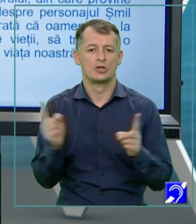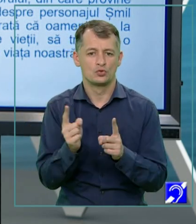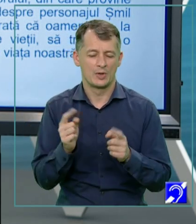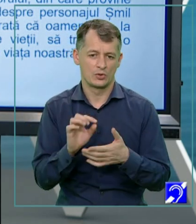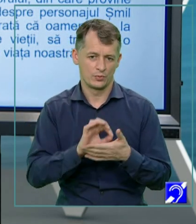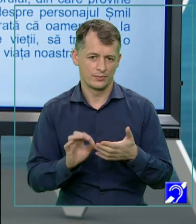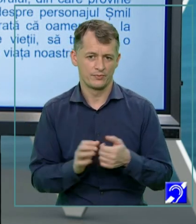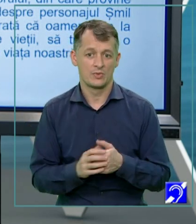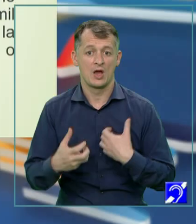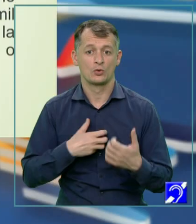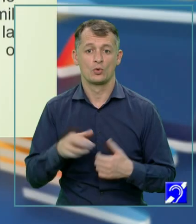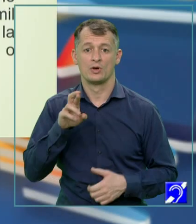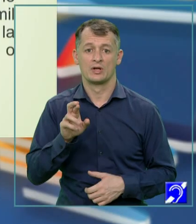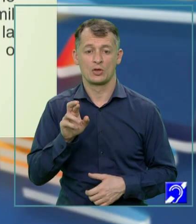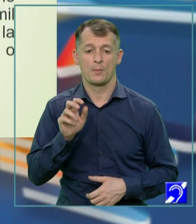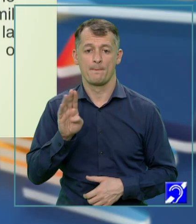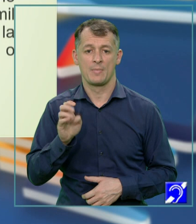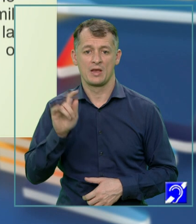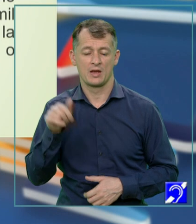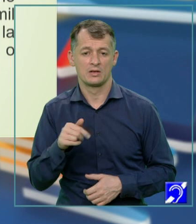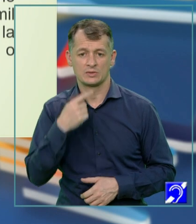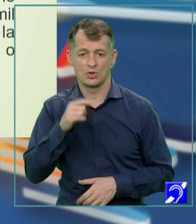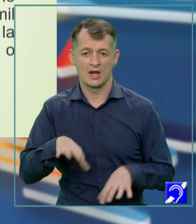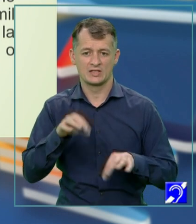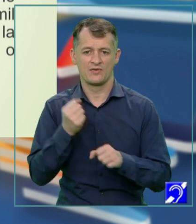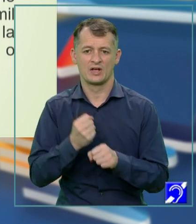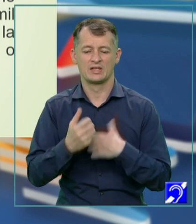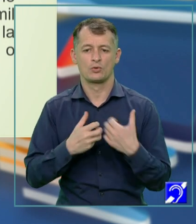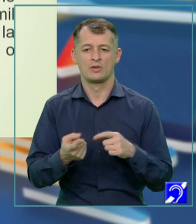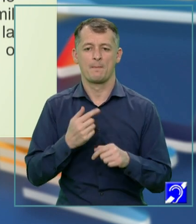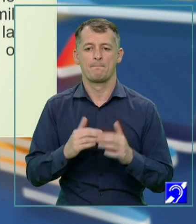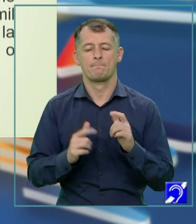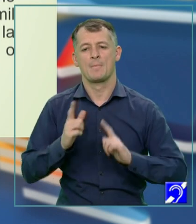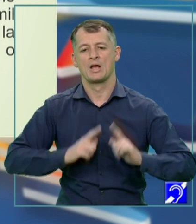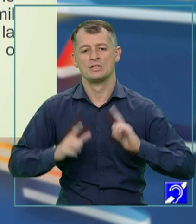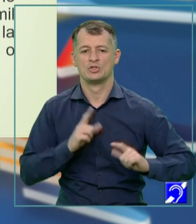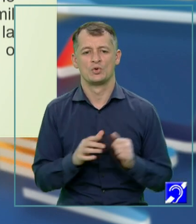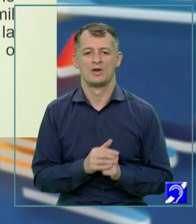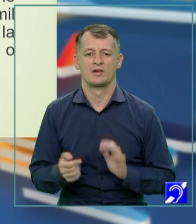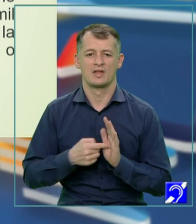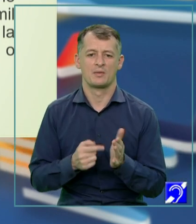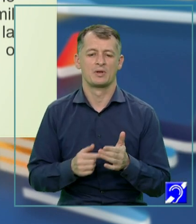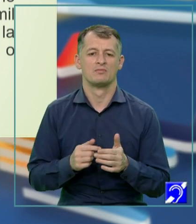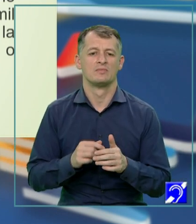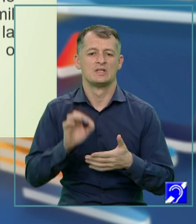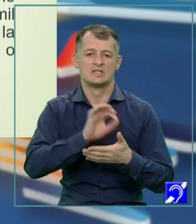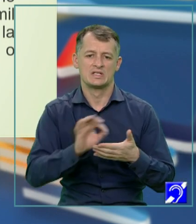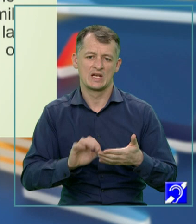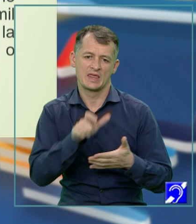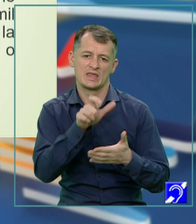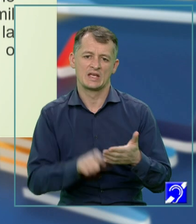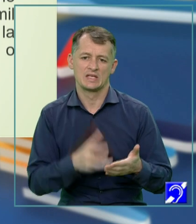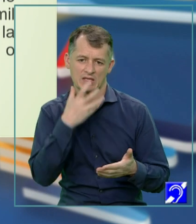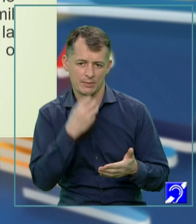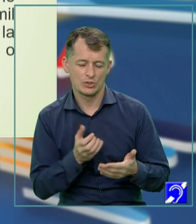Actorul Radu Beligan spune că a ales să facă teatru din pasiune, manifestată prin transcrierea de texte dramatice și prin